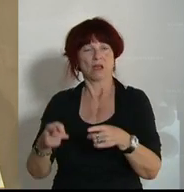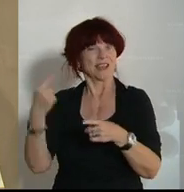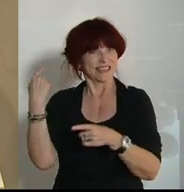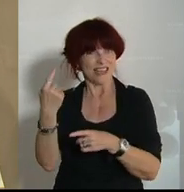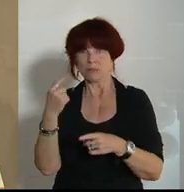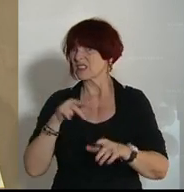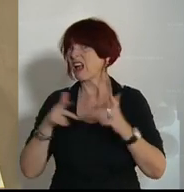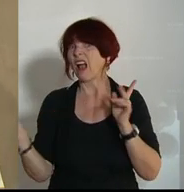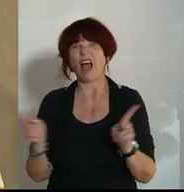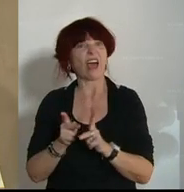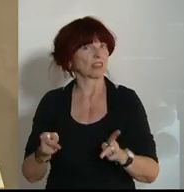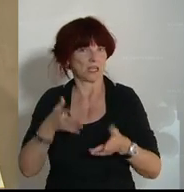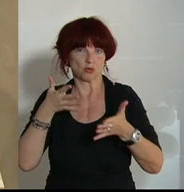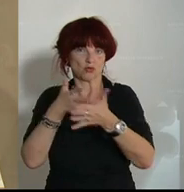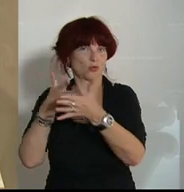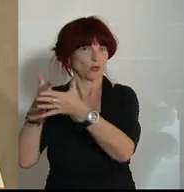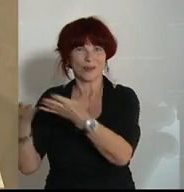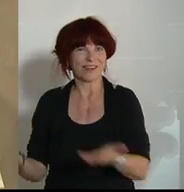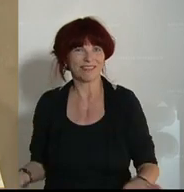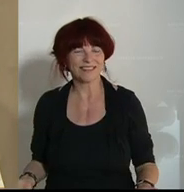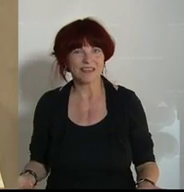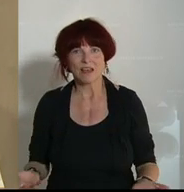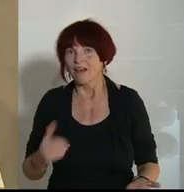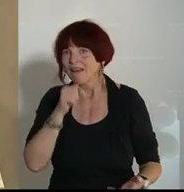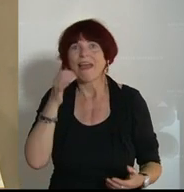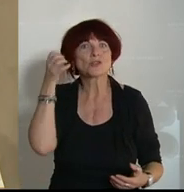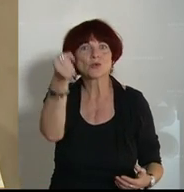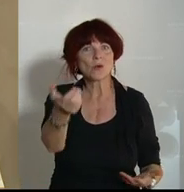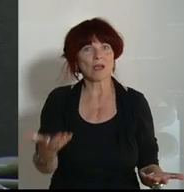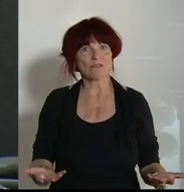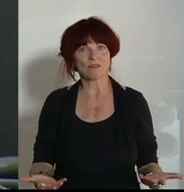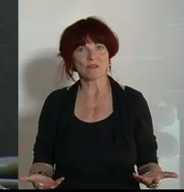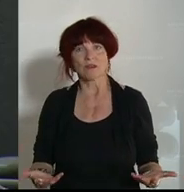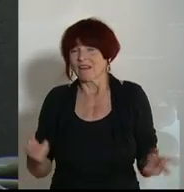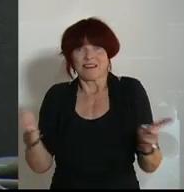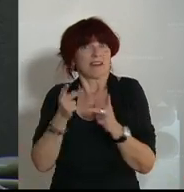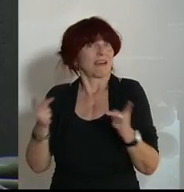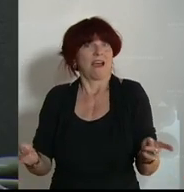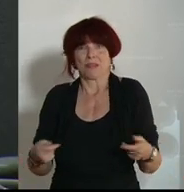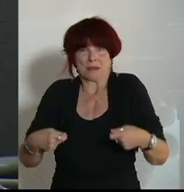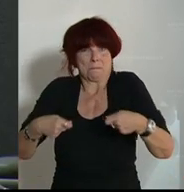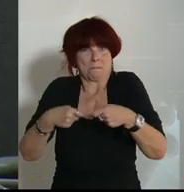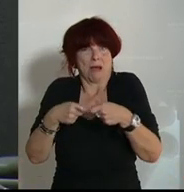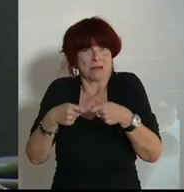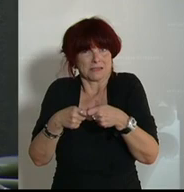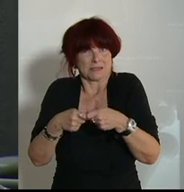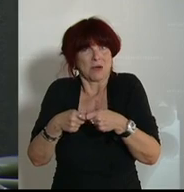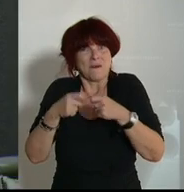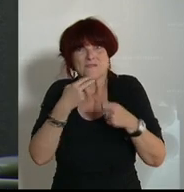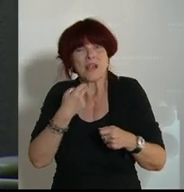können, wo Sie null Zugriff darauf haben, das ist doch überhaupt nicht irgendwie vereinbar mit Ihrer Forderung nach mehr Kontrolle.